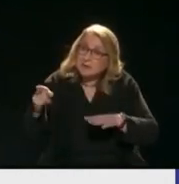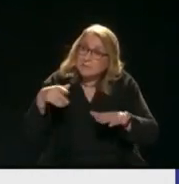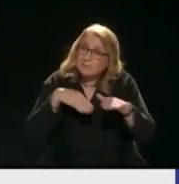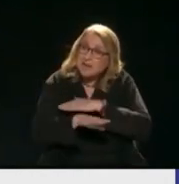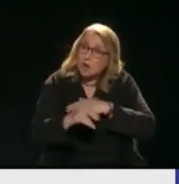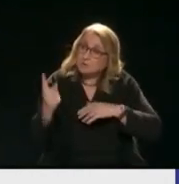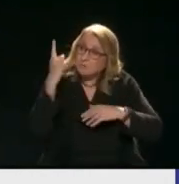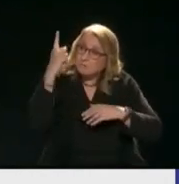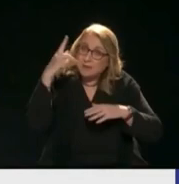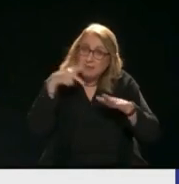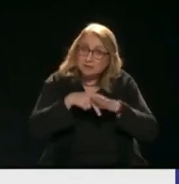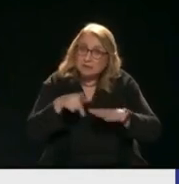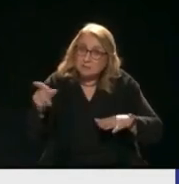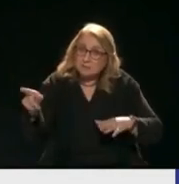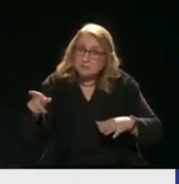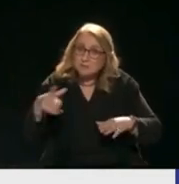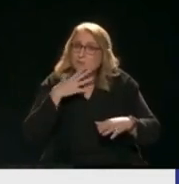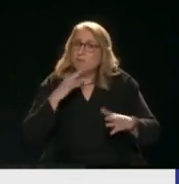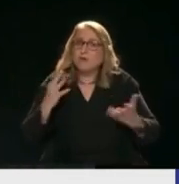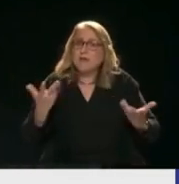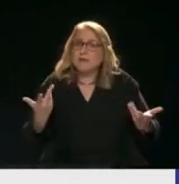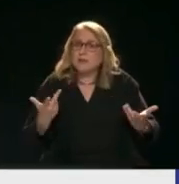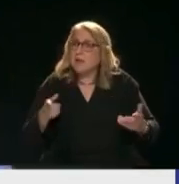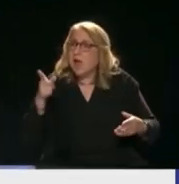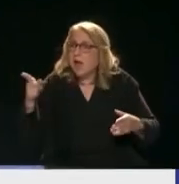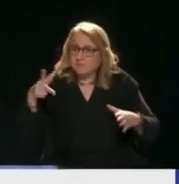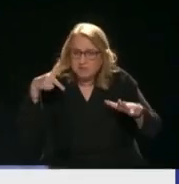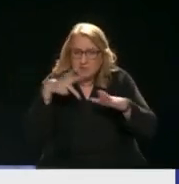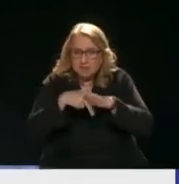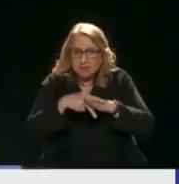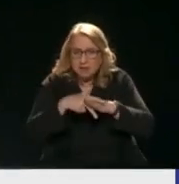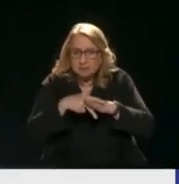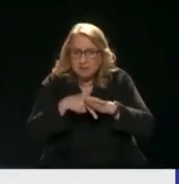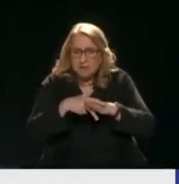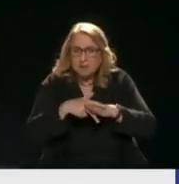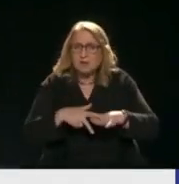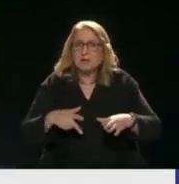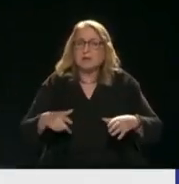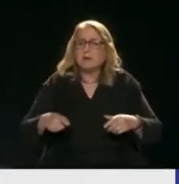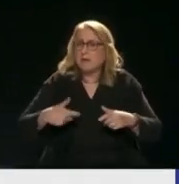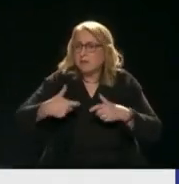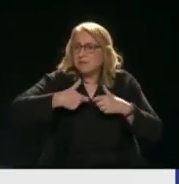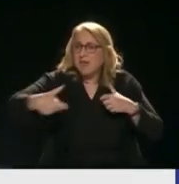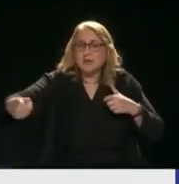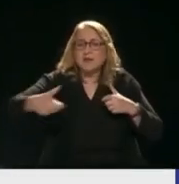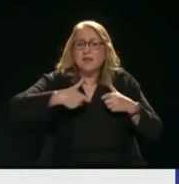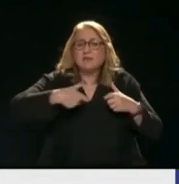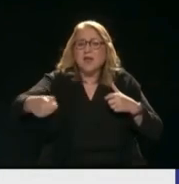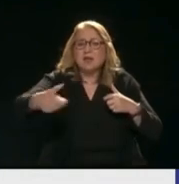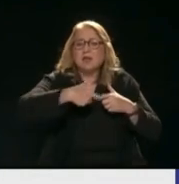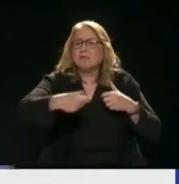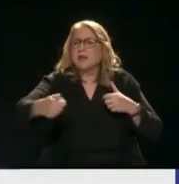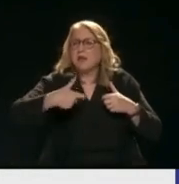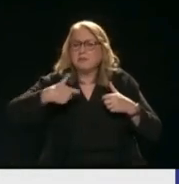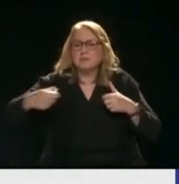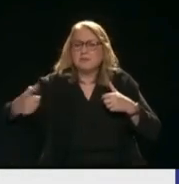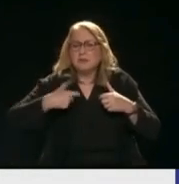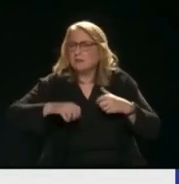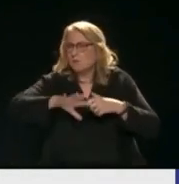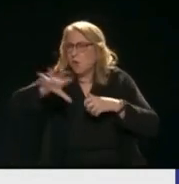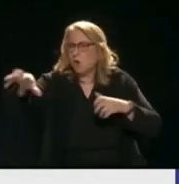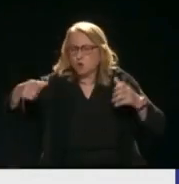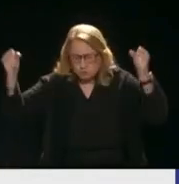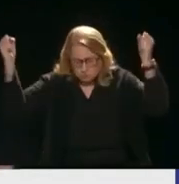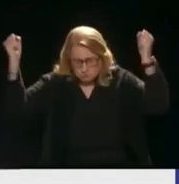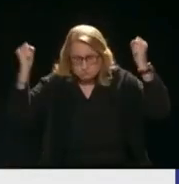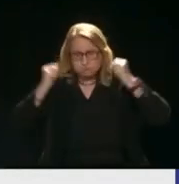κλειτώσετε τι Τα διαμερίσματα του κόσμου Όπου η τράπεζα δίνει τα Πεθαμένα τα δάνεια Που δεν εξυπηρετούν Δεν βέβαια Αφού έχει πτωχεύσει ο κόσμος